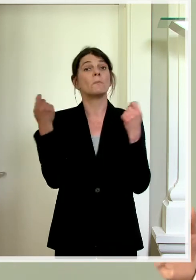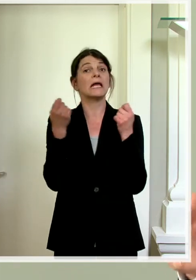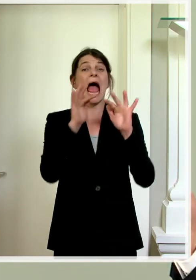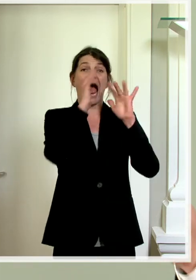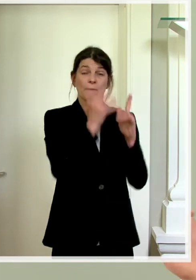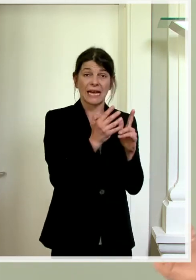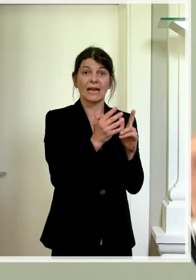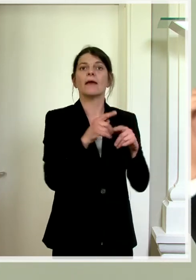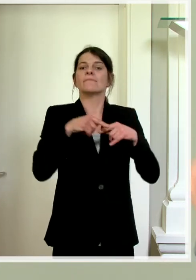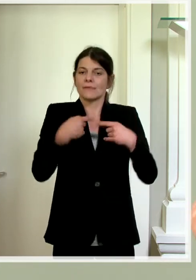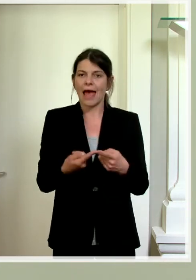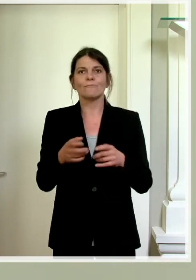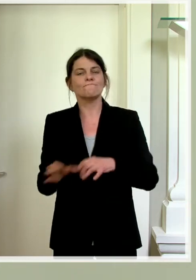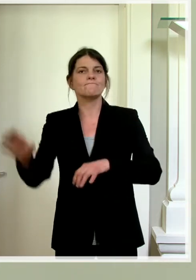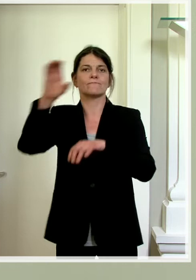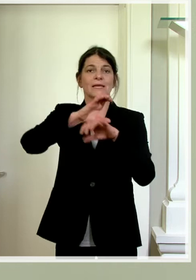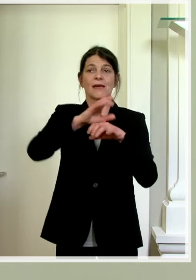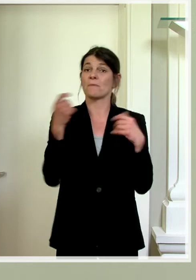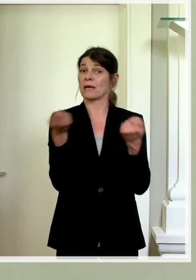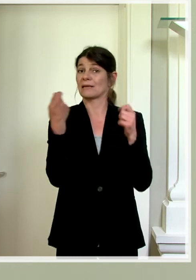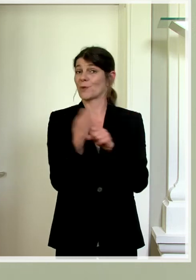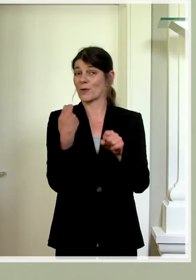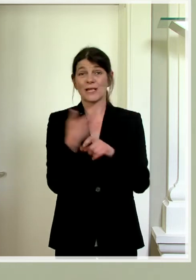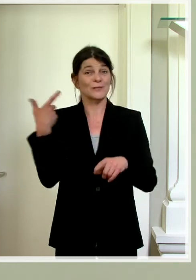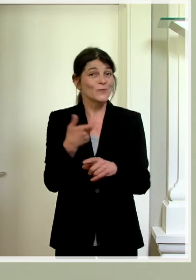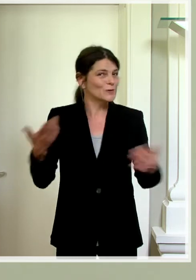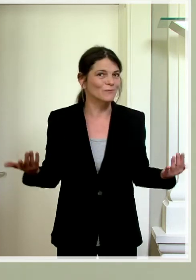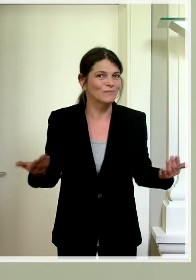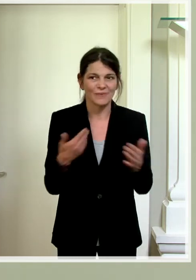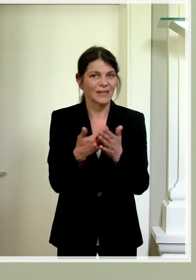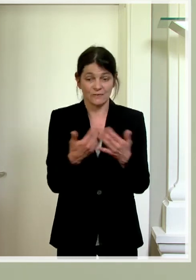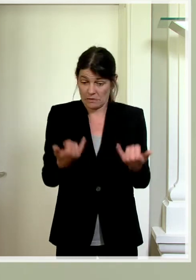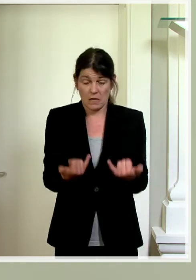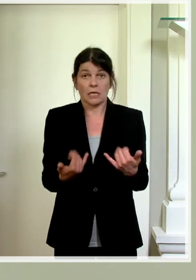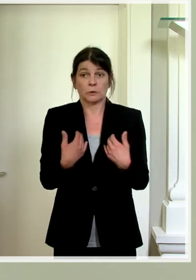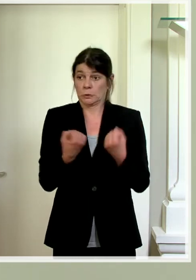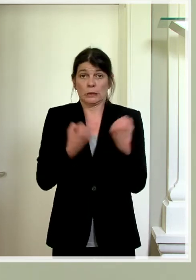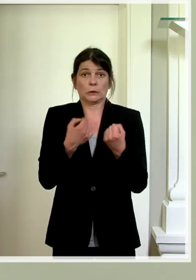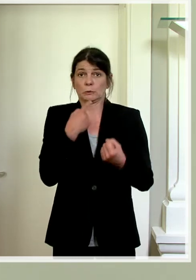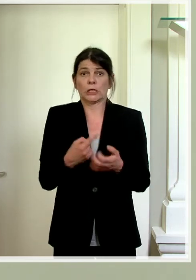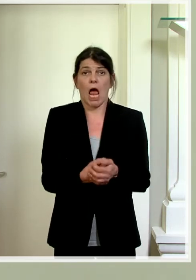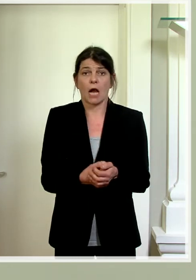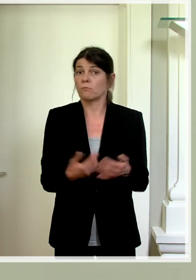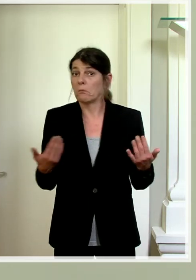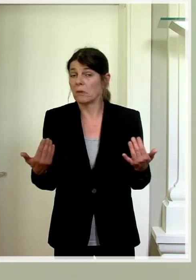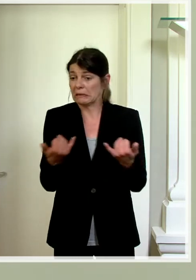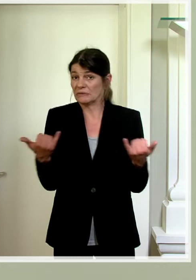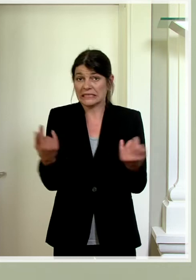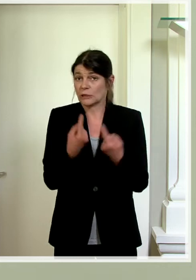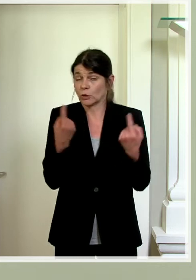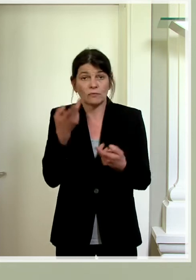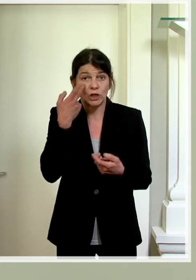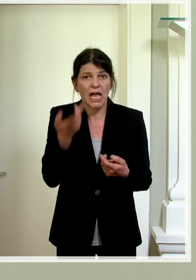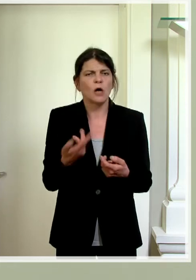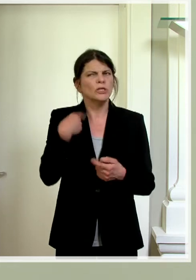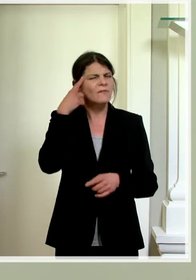abgerechnet ist, dann kommt obendrauf der Betriebskostenzuschuss. Und insofern ist es heute ganz schwierig zu sagen, wo wir da stehen. Eben wir